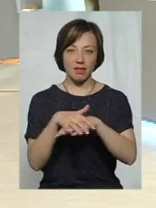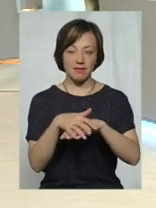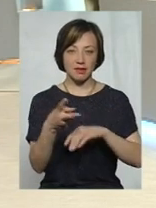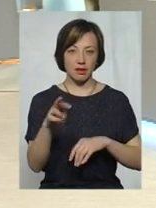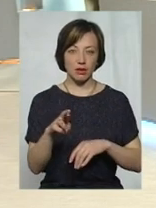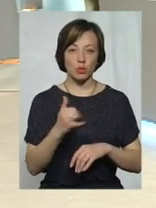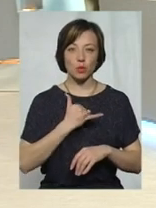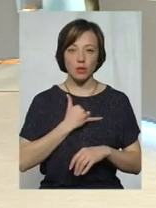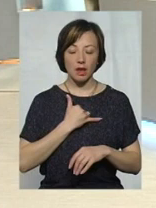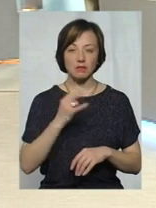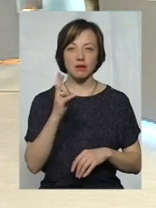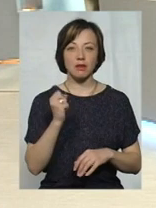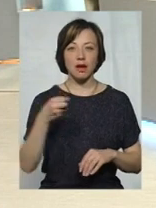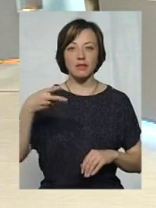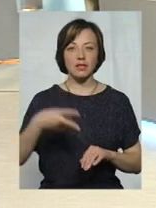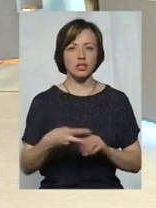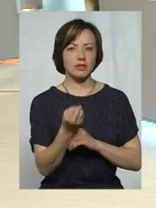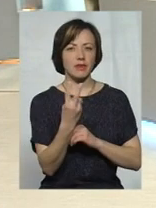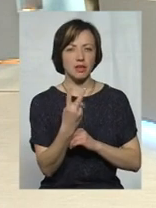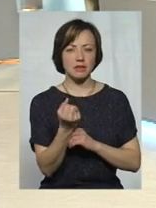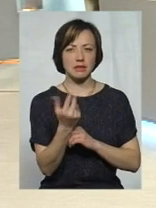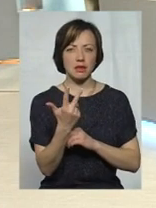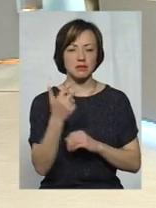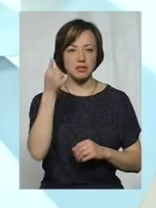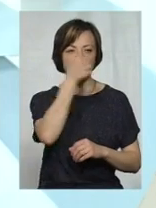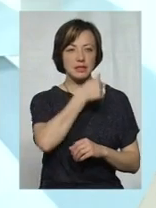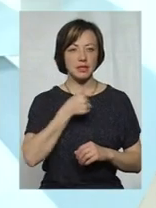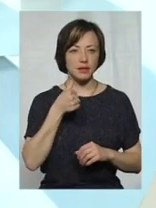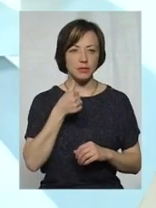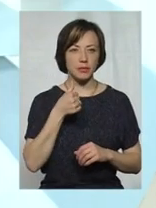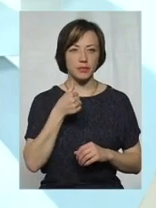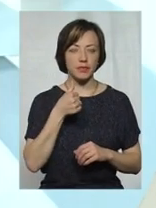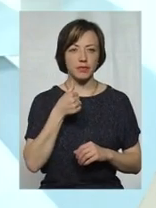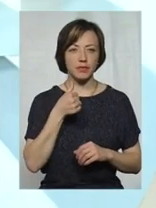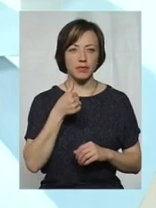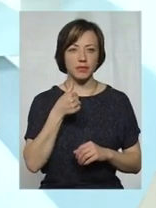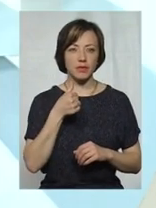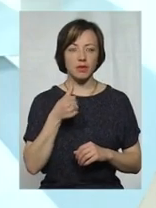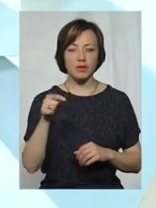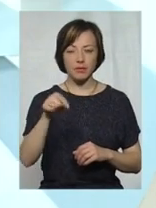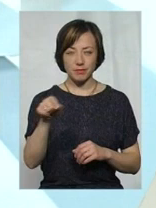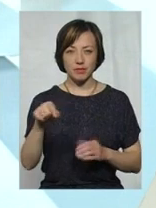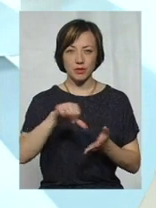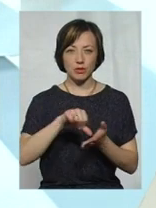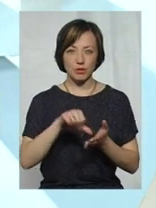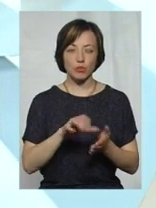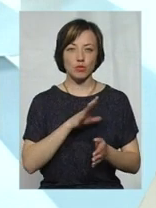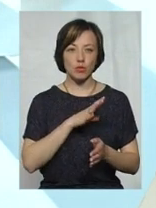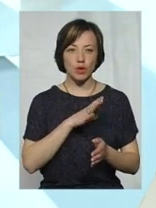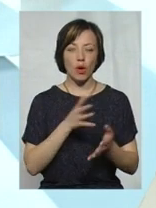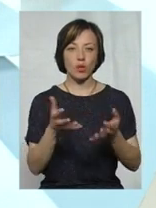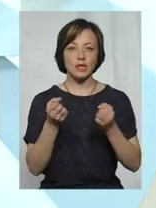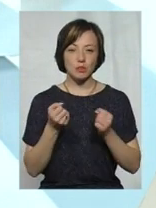2012-2013 рік в ній приймали участь, були залучені,